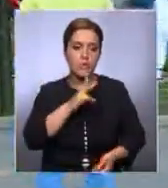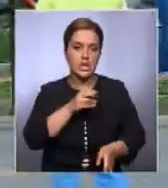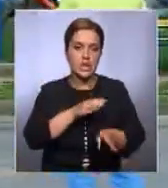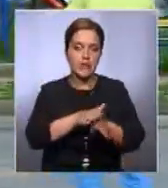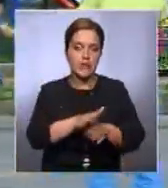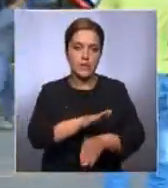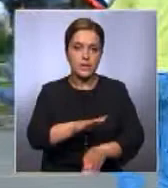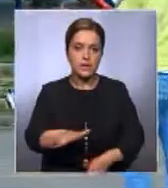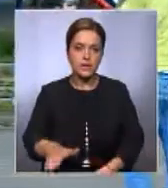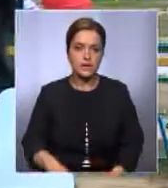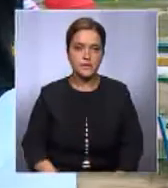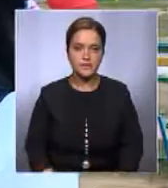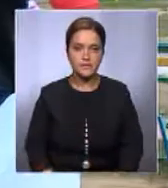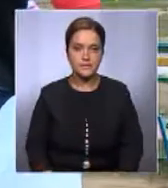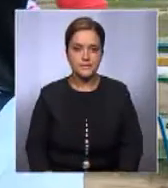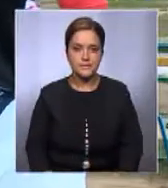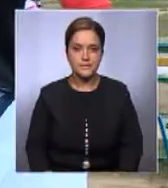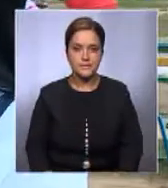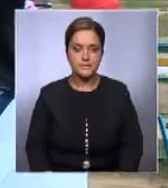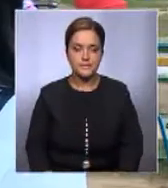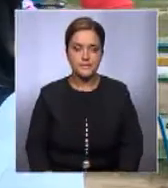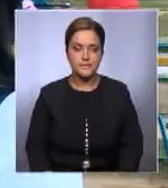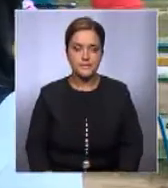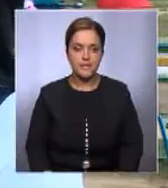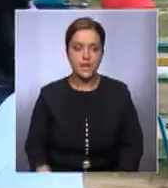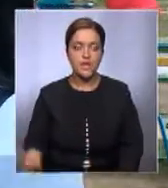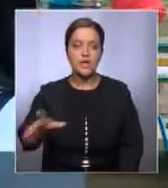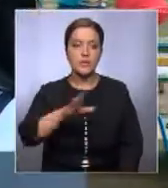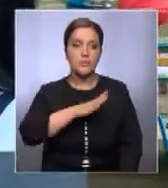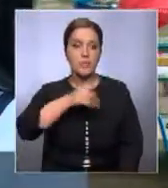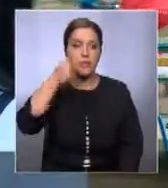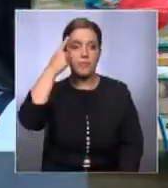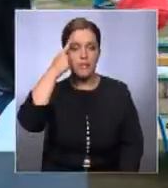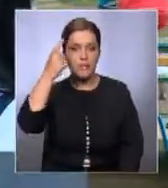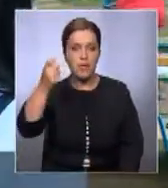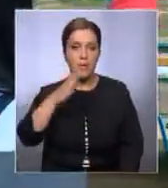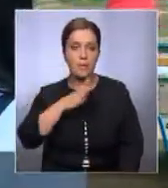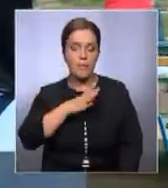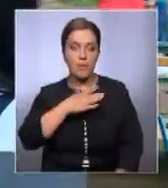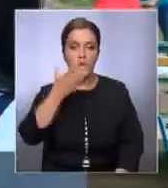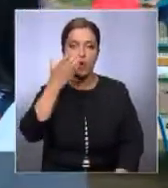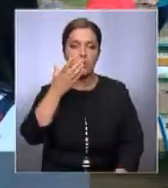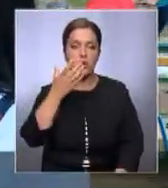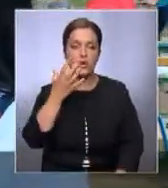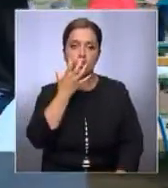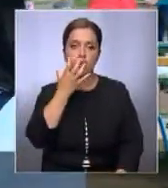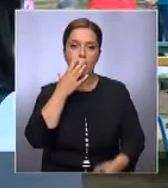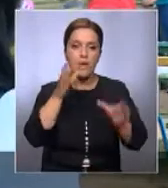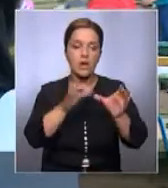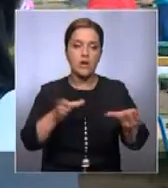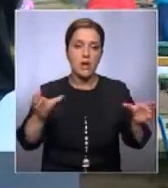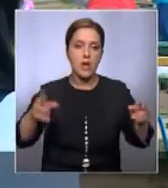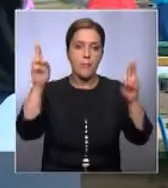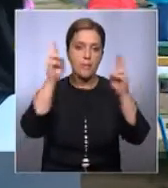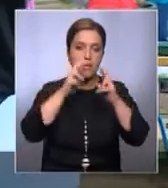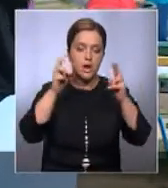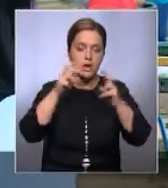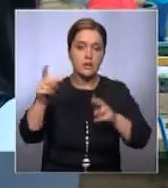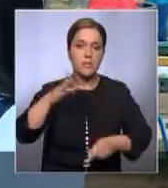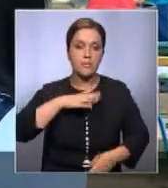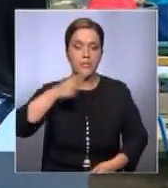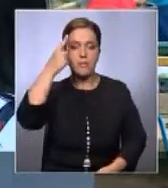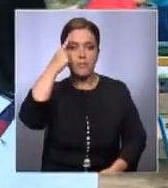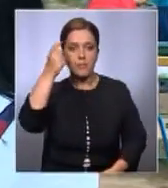выполнял. После последней проверки теплотранзита КСК получили предписание, которое они не выполнили. И теплотранзит,